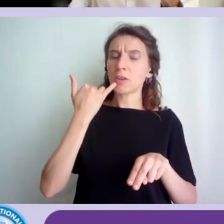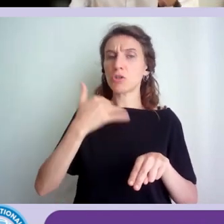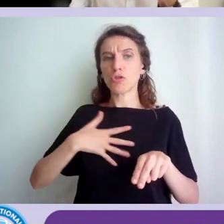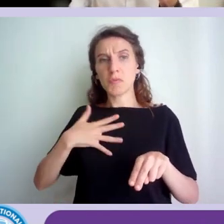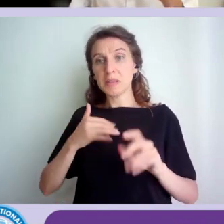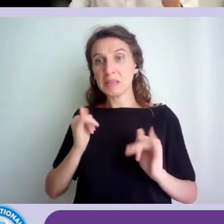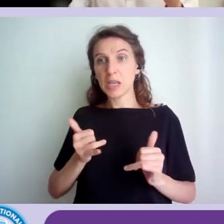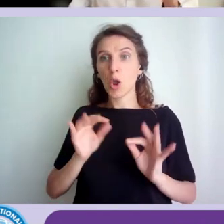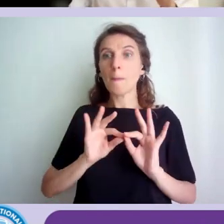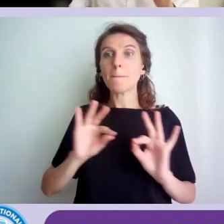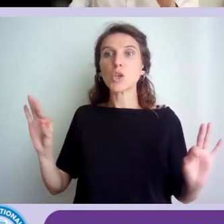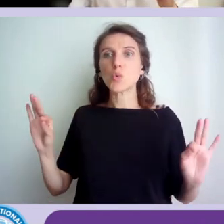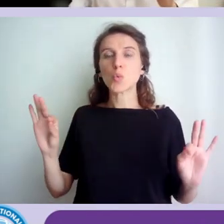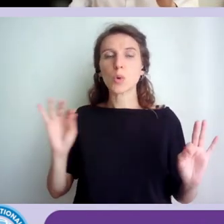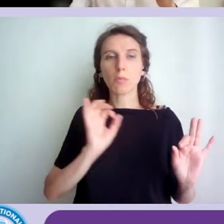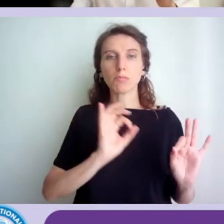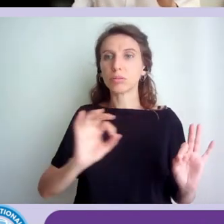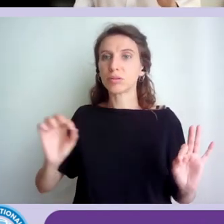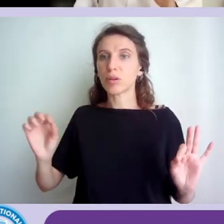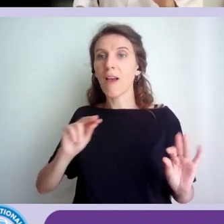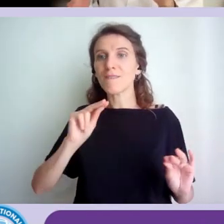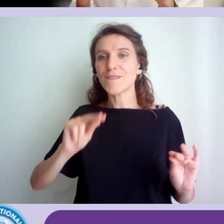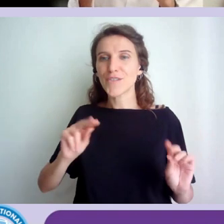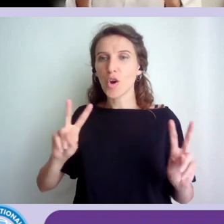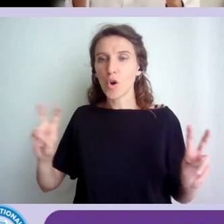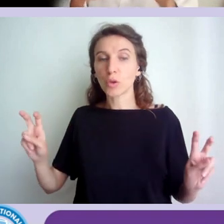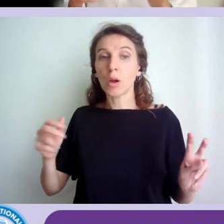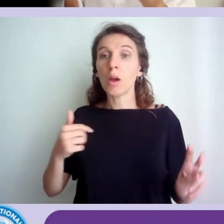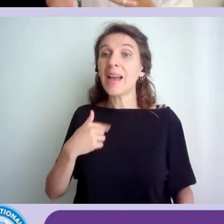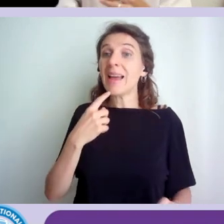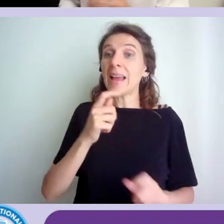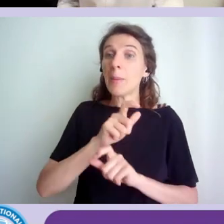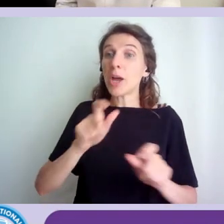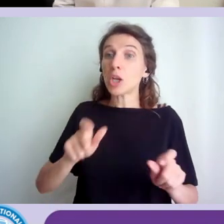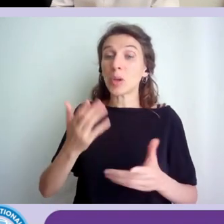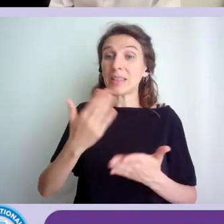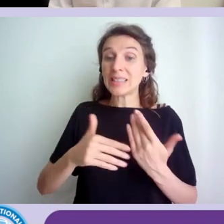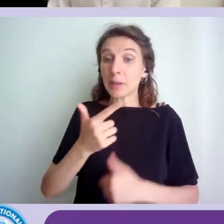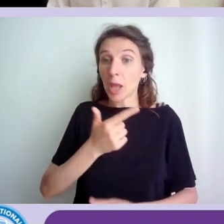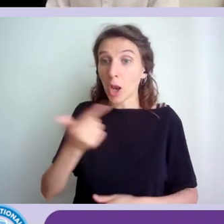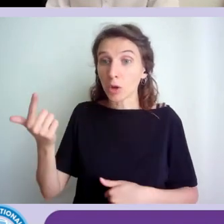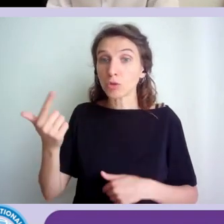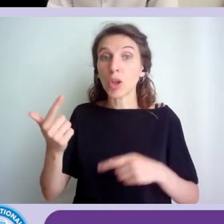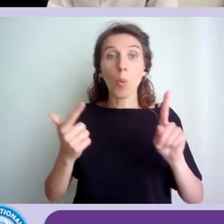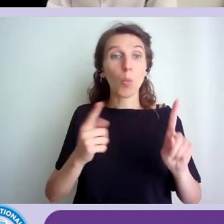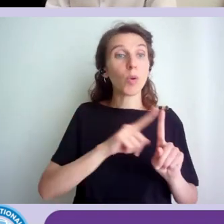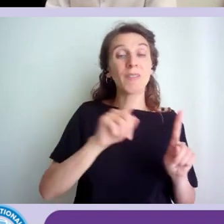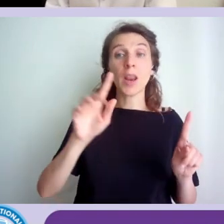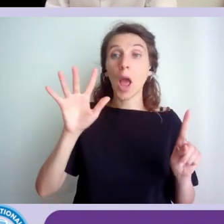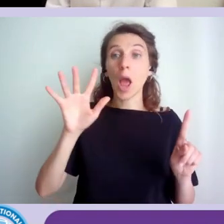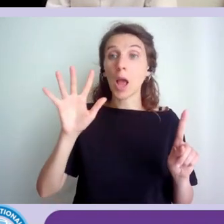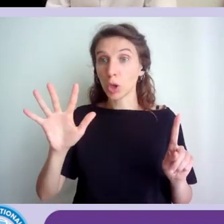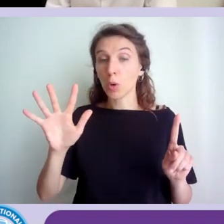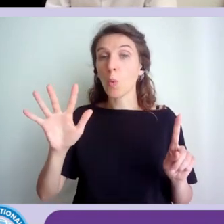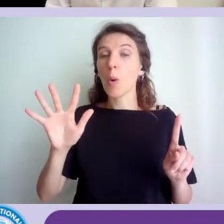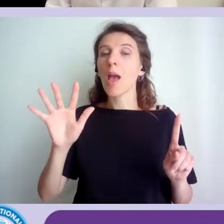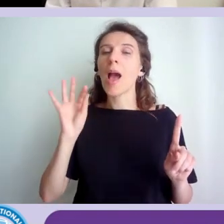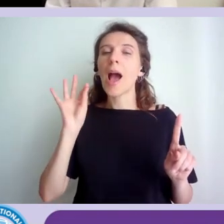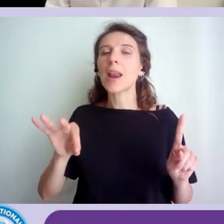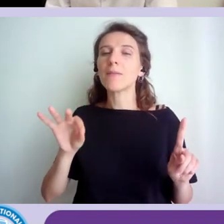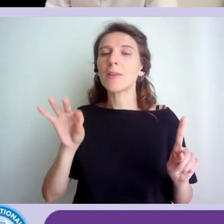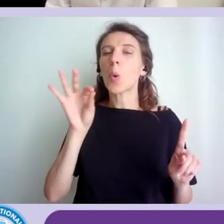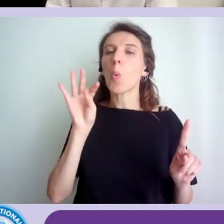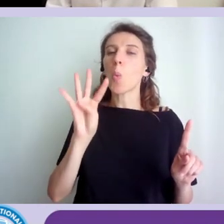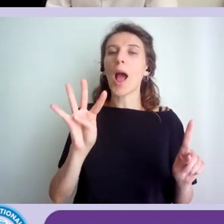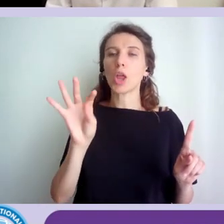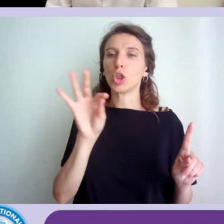Quello che è emerso è che le persone senza disabilità si sono posizionate su una scala da 1 a 5 intorno al 4,